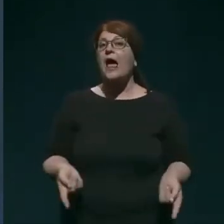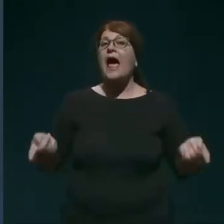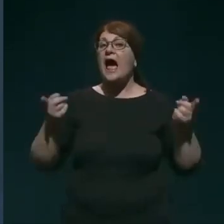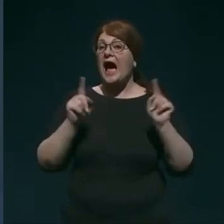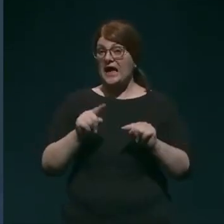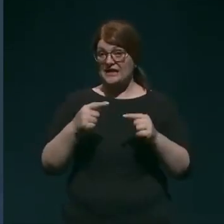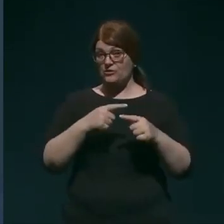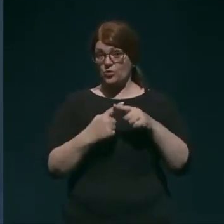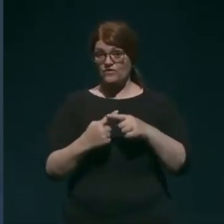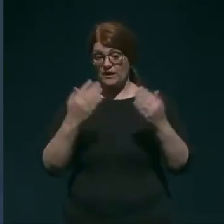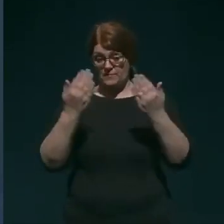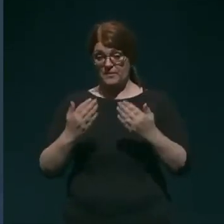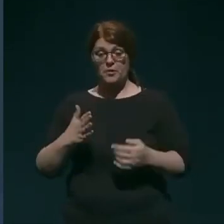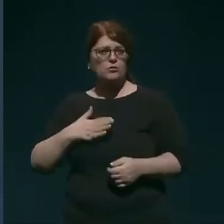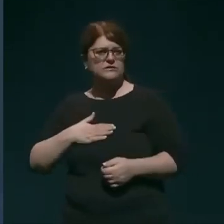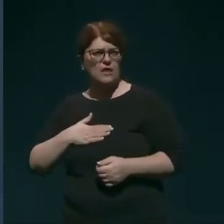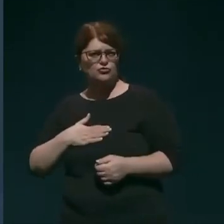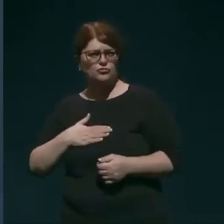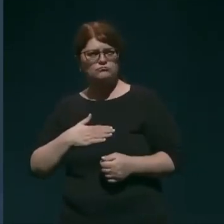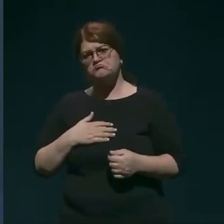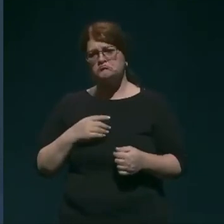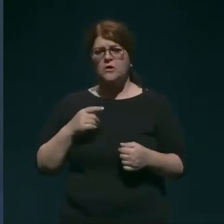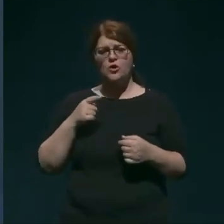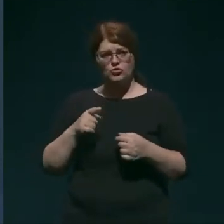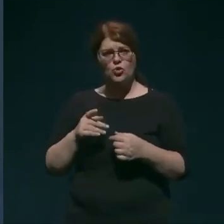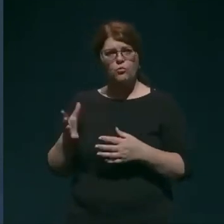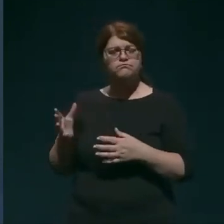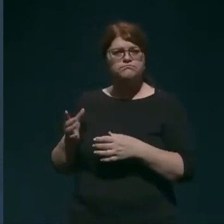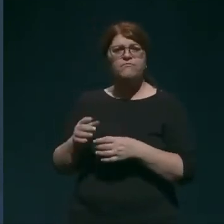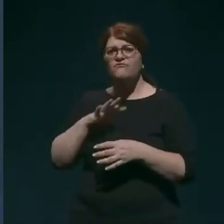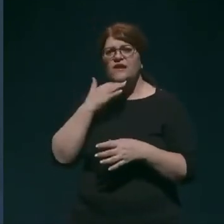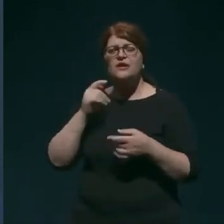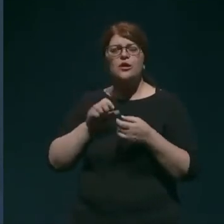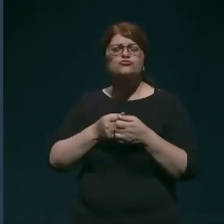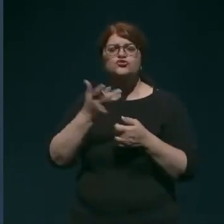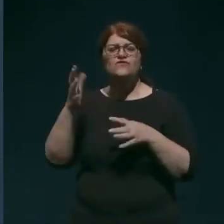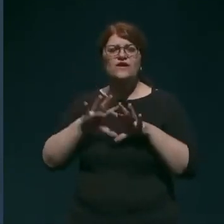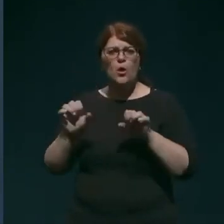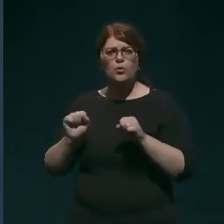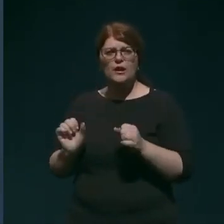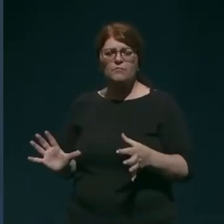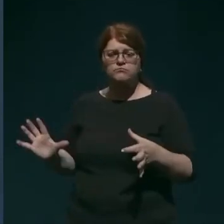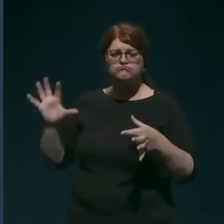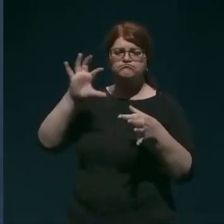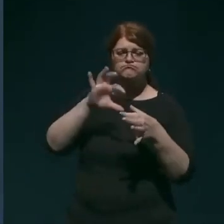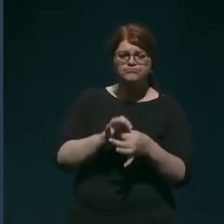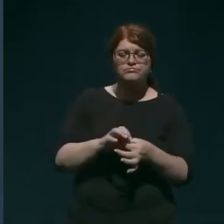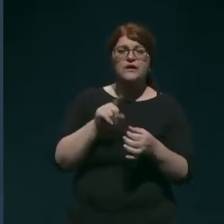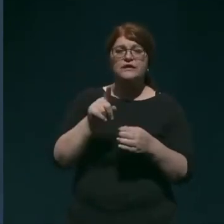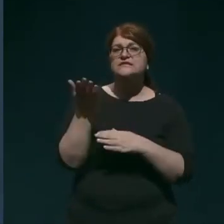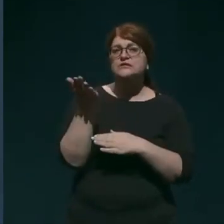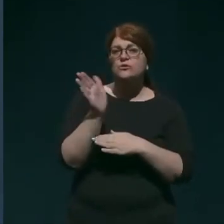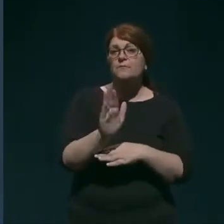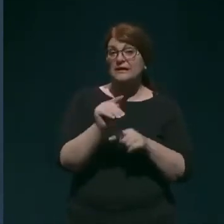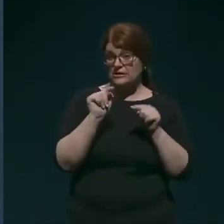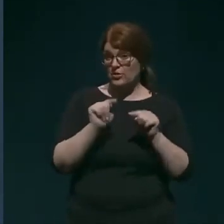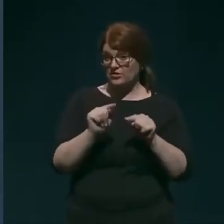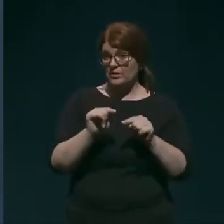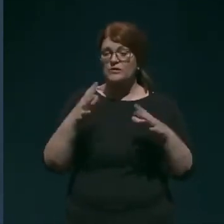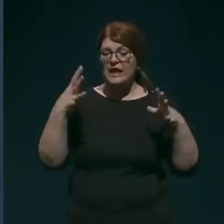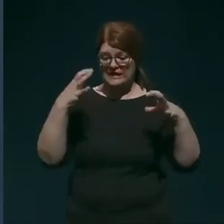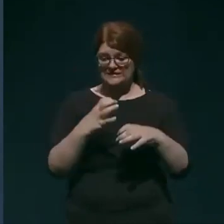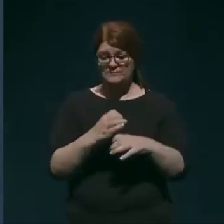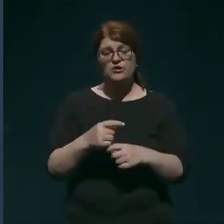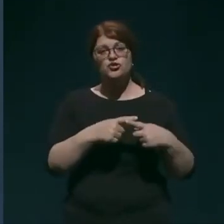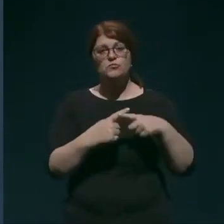primerljivo z našim. To pelje za seboj seveda številne ukrepe, ki so namenjeni k tem, da zbanjšamo